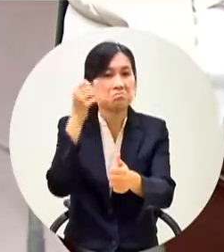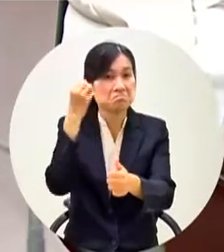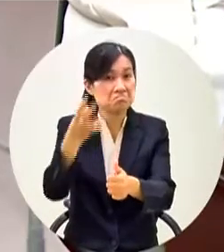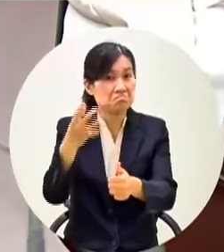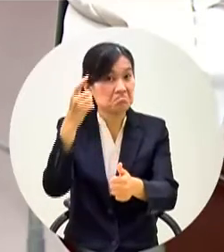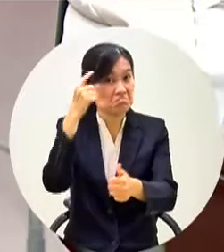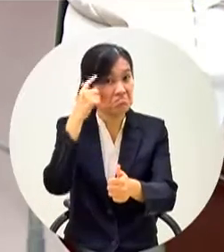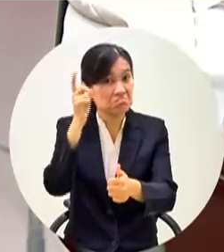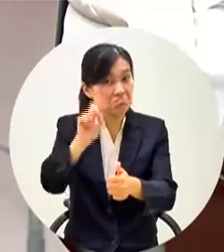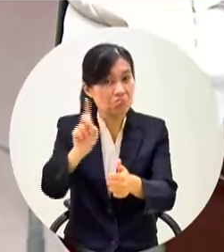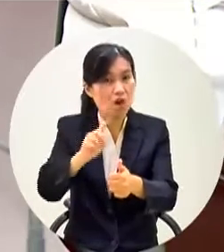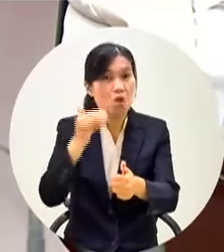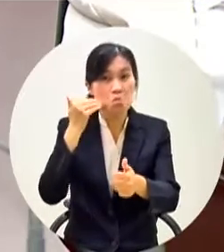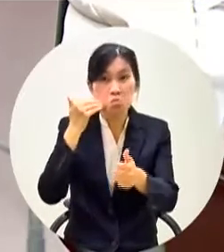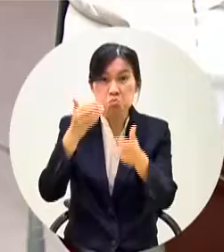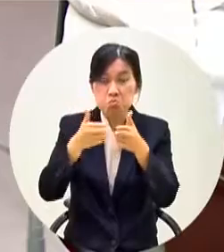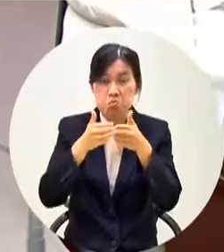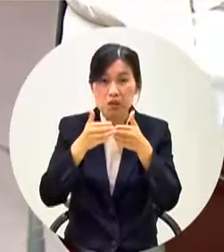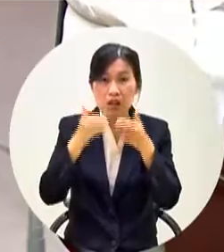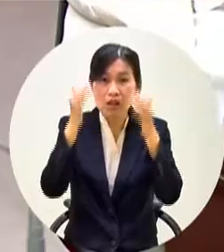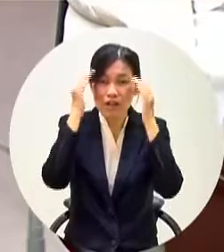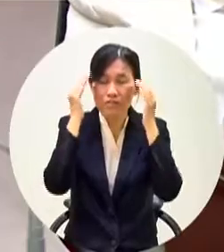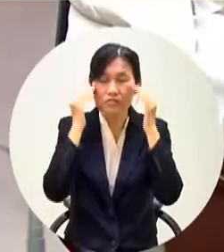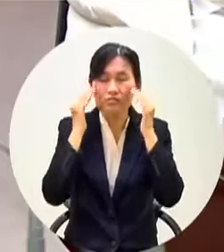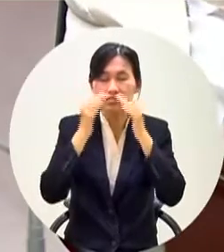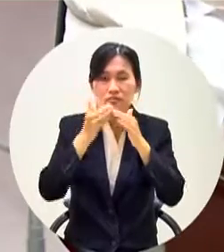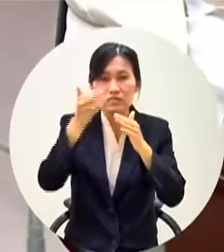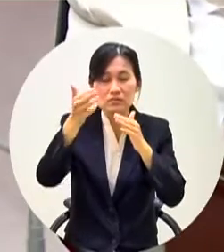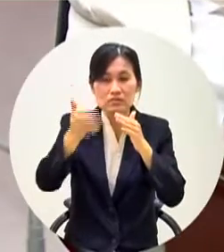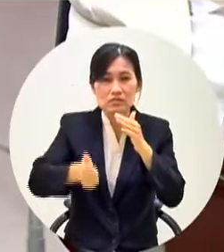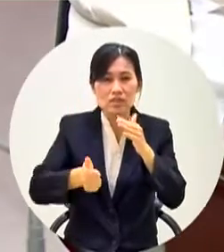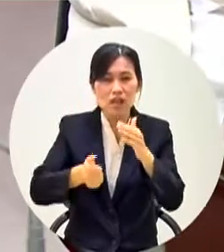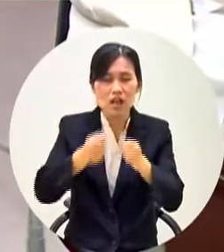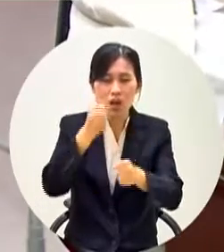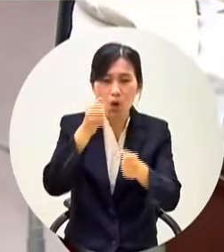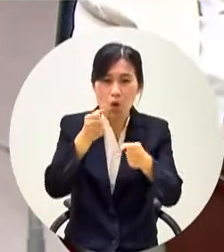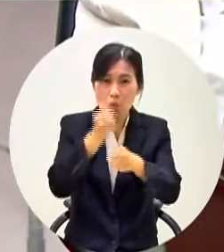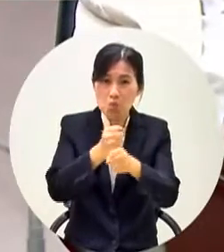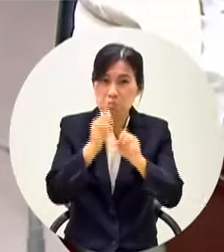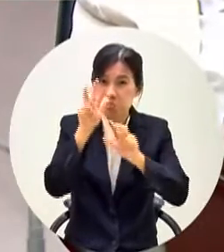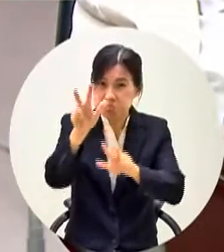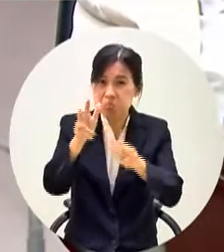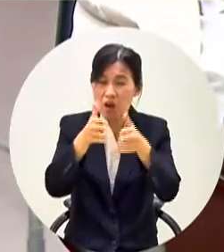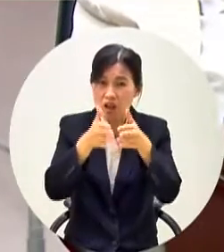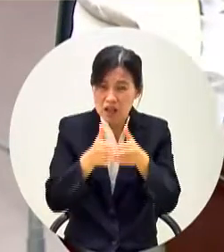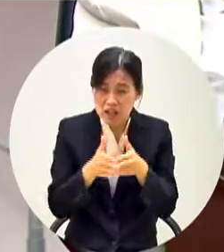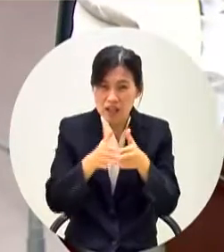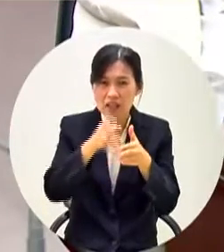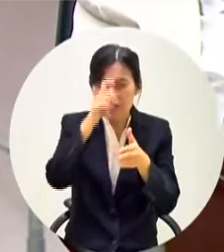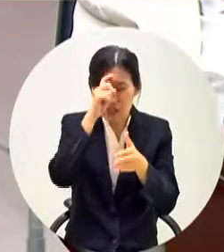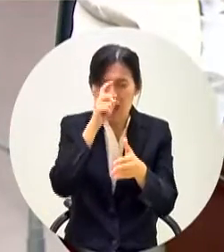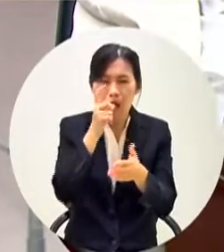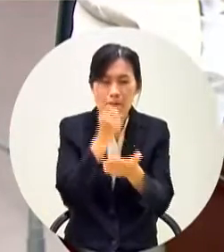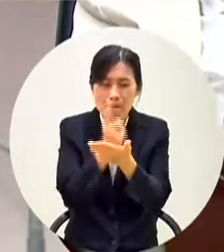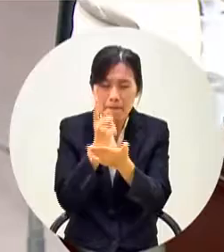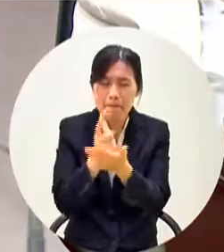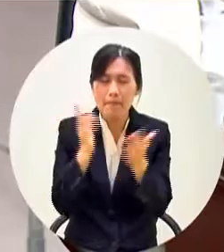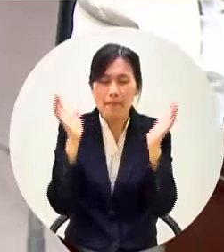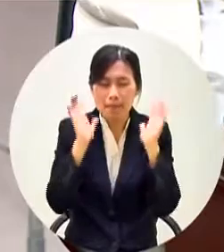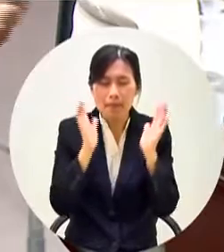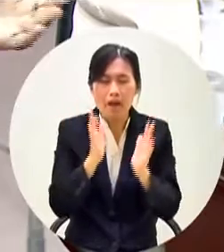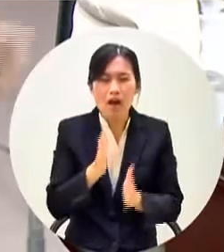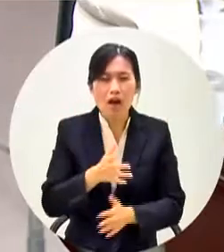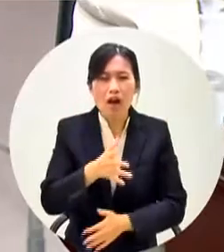如果要韓市長要弱實他高雄市每一個孩子英語朗朗上口本席支持